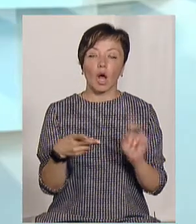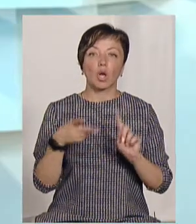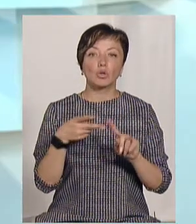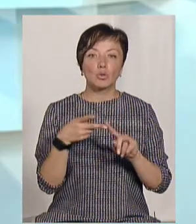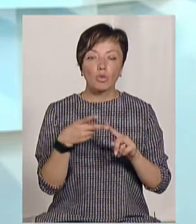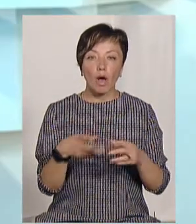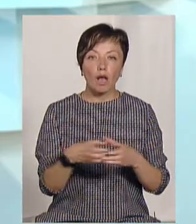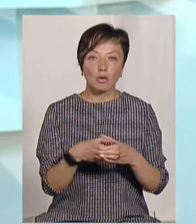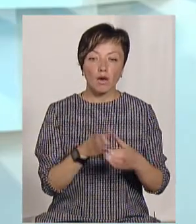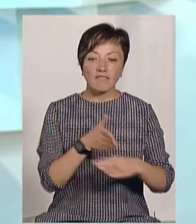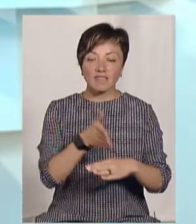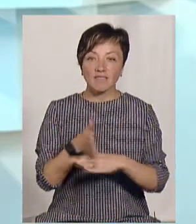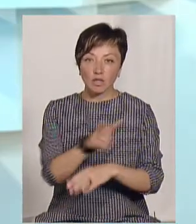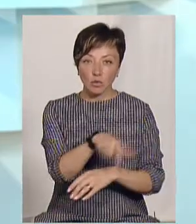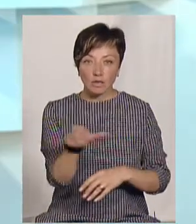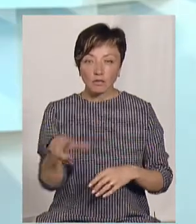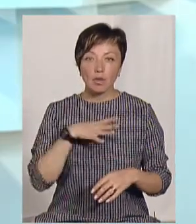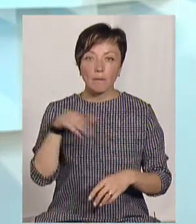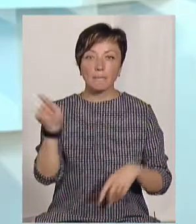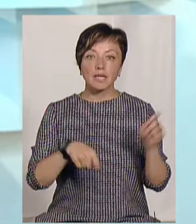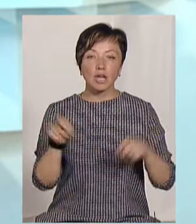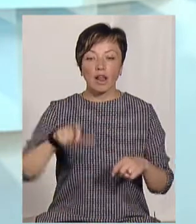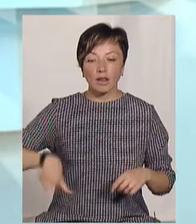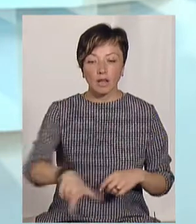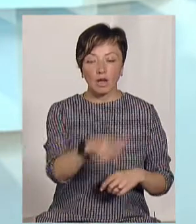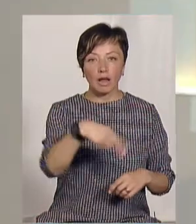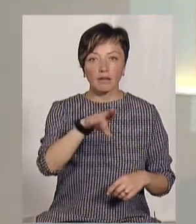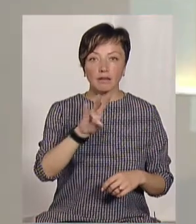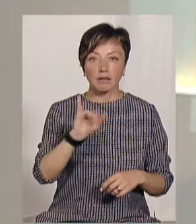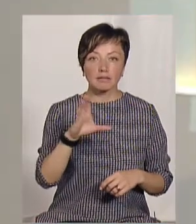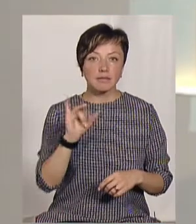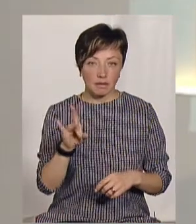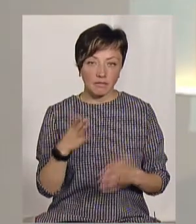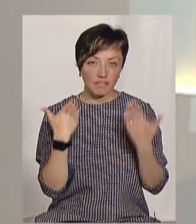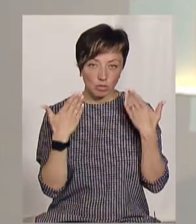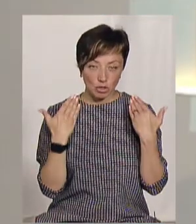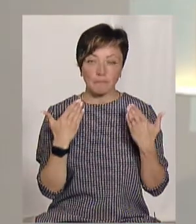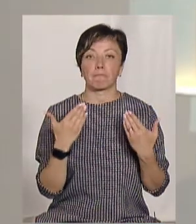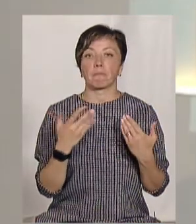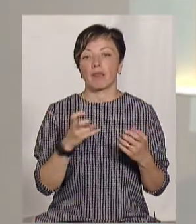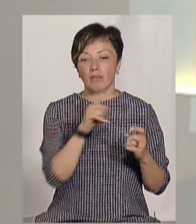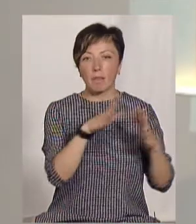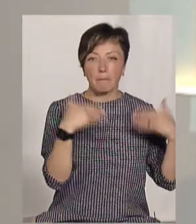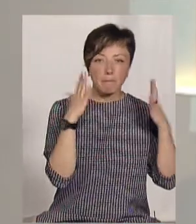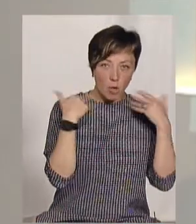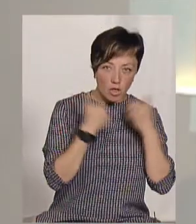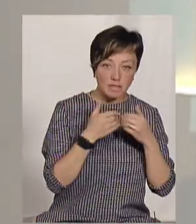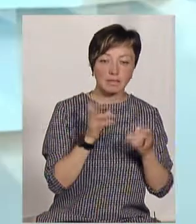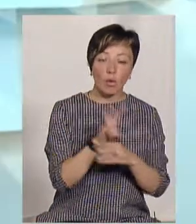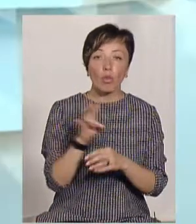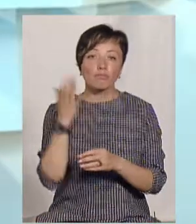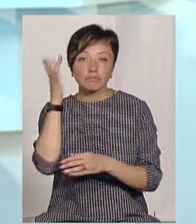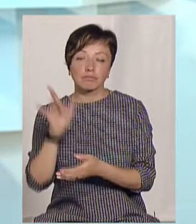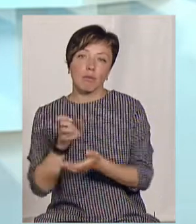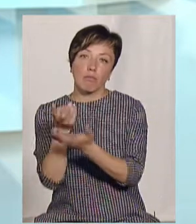і друга категорія відвідувачів Бакоти – це були ті, що приїжджали на Дністер відпочити на саму річку. Звісно, вони і на монастир заходили, але їхня мета була